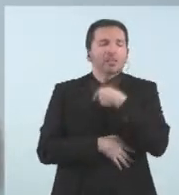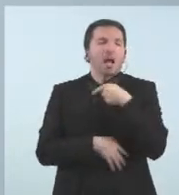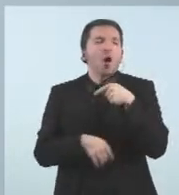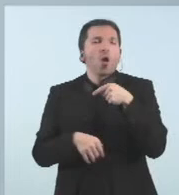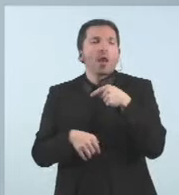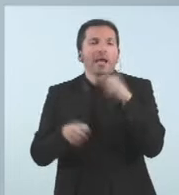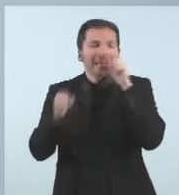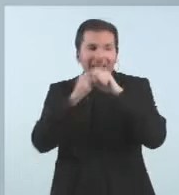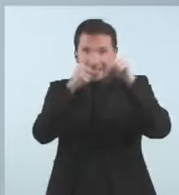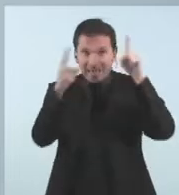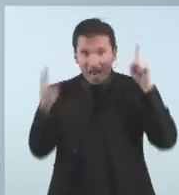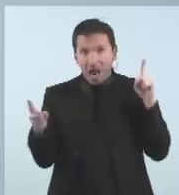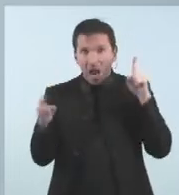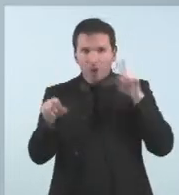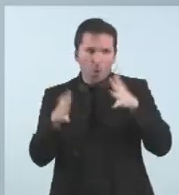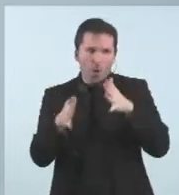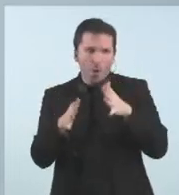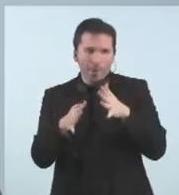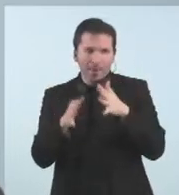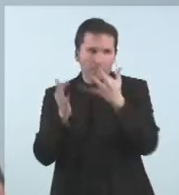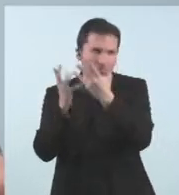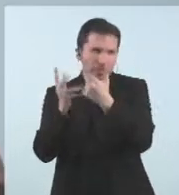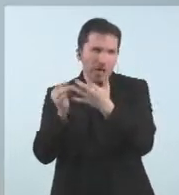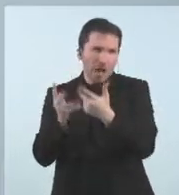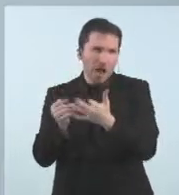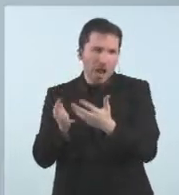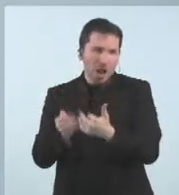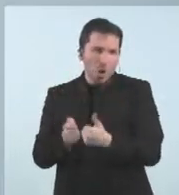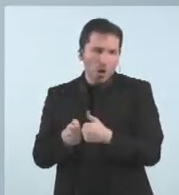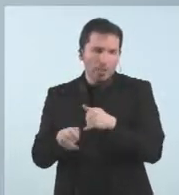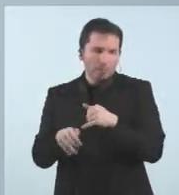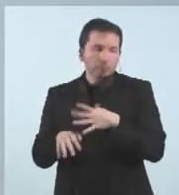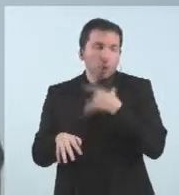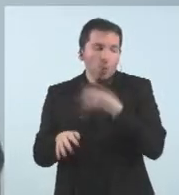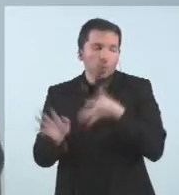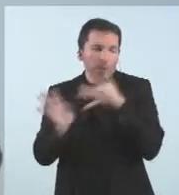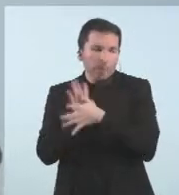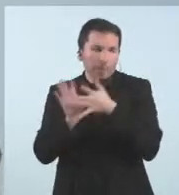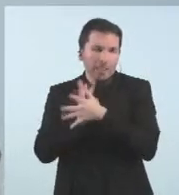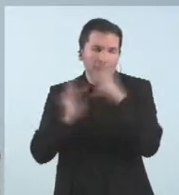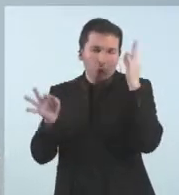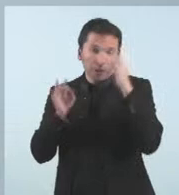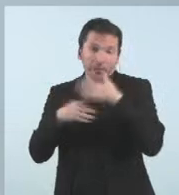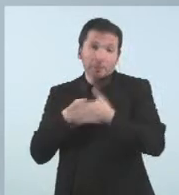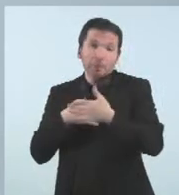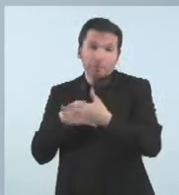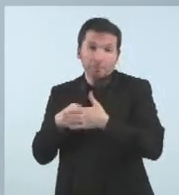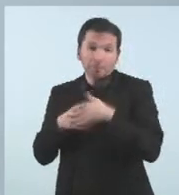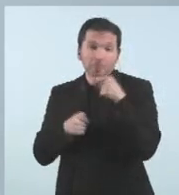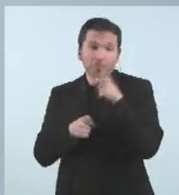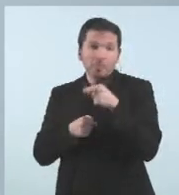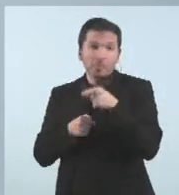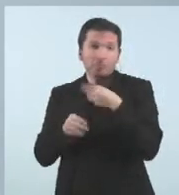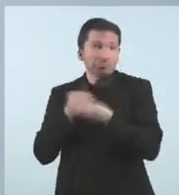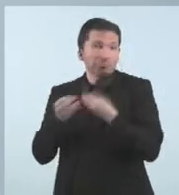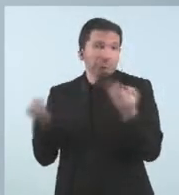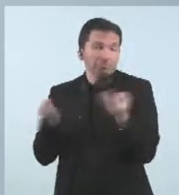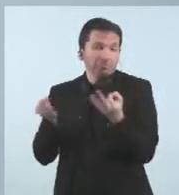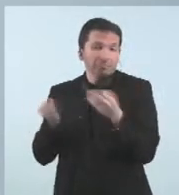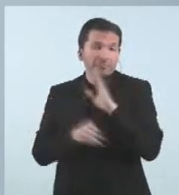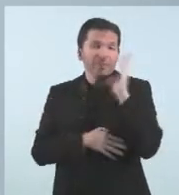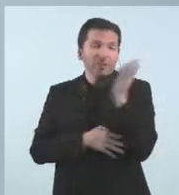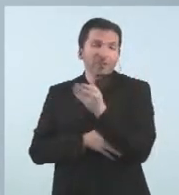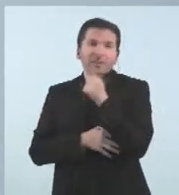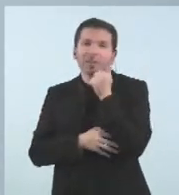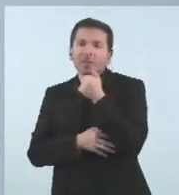No hem calculat, es pot també calcular i un dia es pot fer una exposició, potser quan tinguem les dades de què ha passat amb l'Omicron, per veure com ha